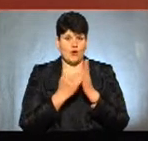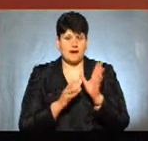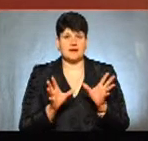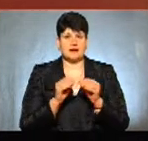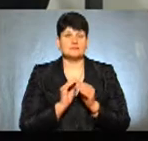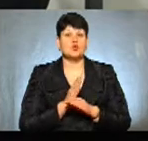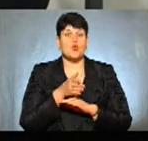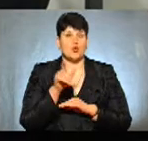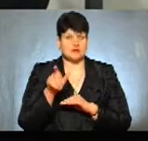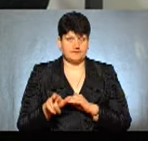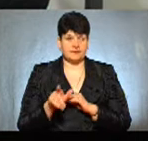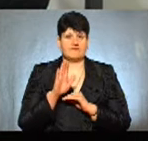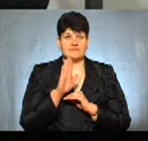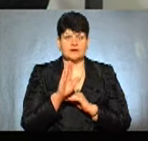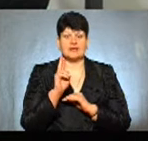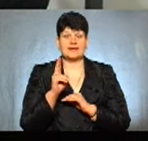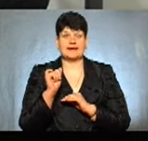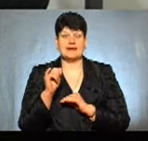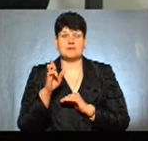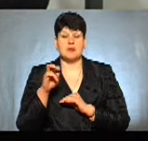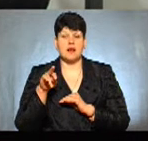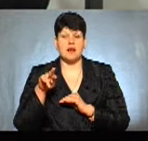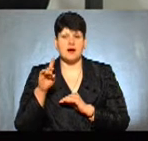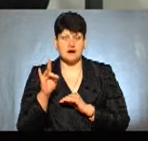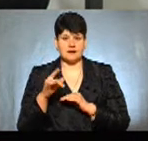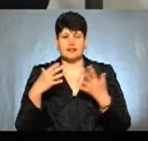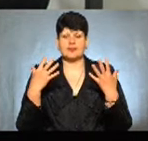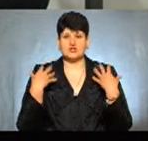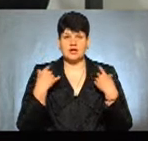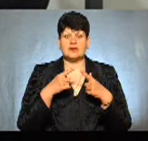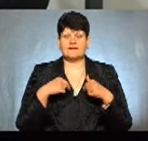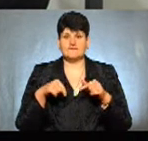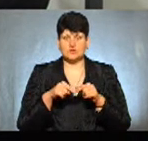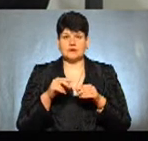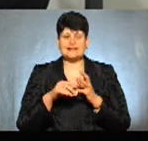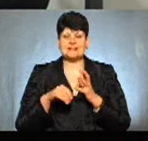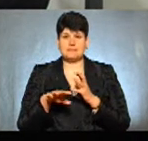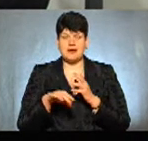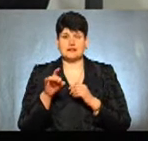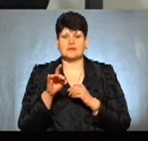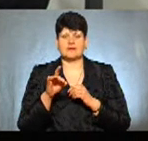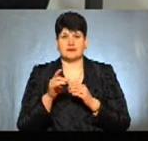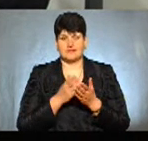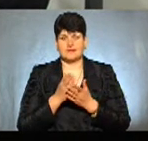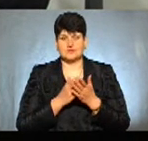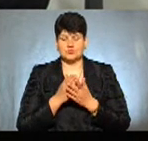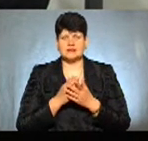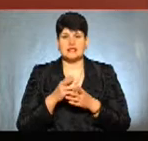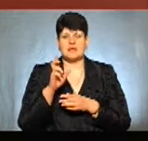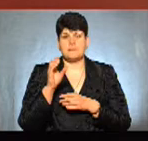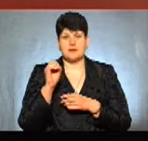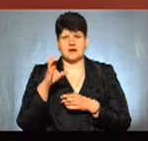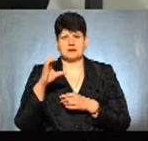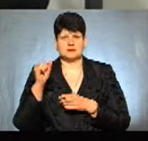І з гостями – це Віктор Кіблер, начальник відділу земельних ресурсів Тернопільської міської ради та Василь Бесага, головний архітектор міста. Я вас